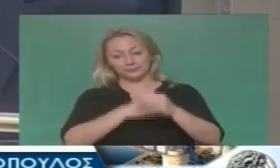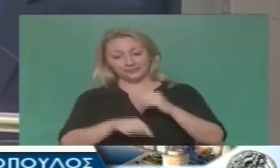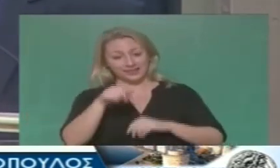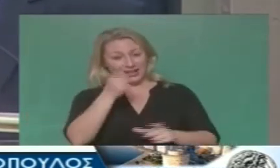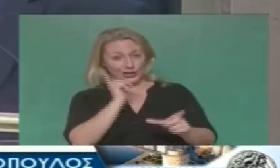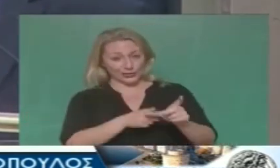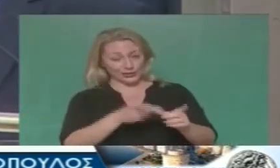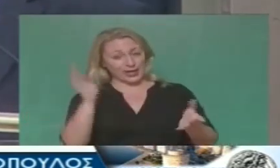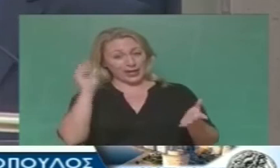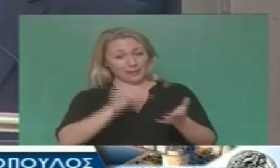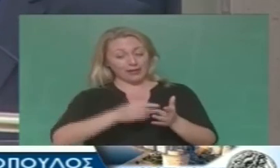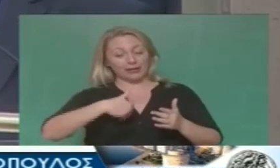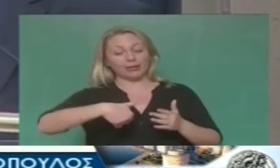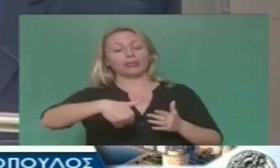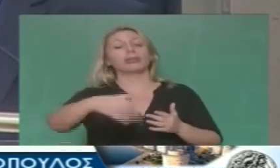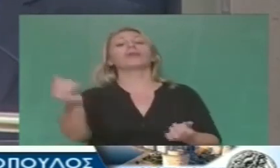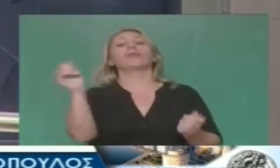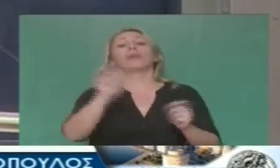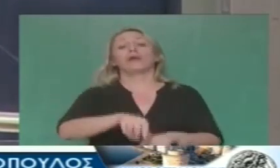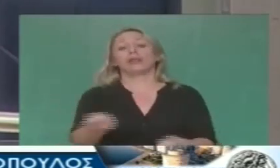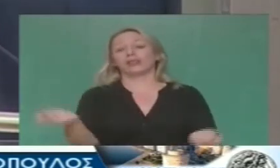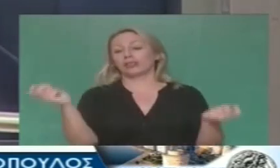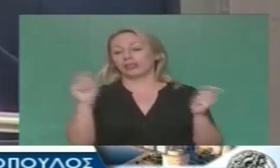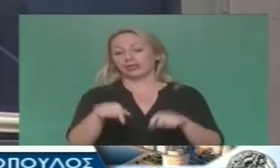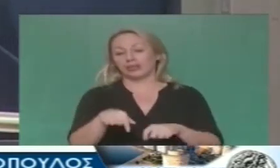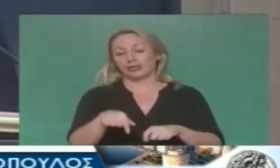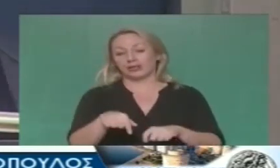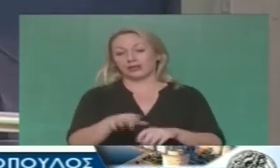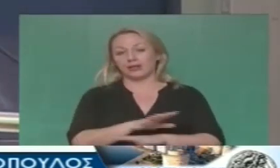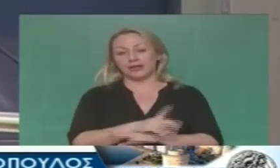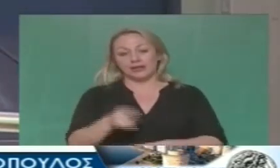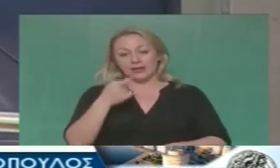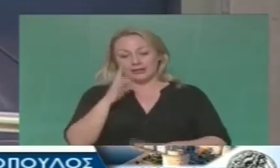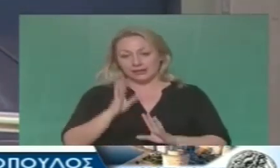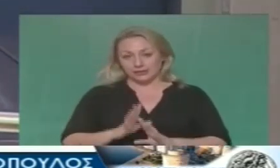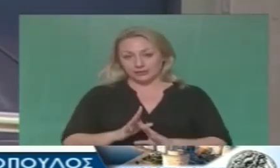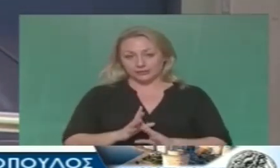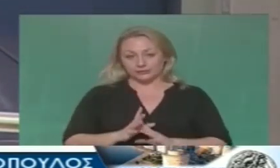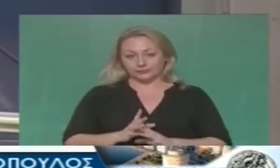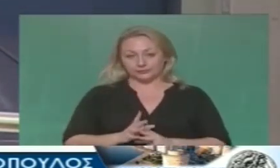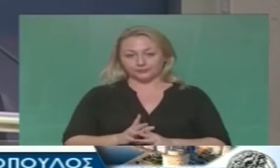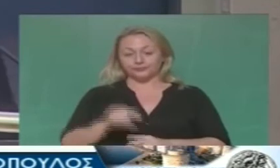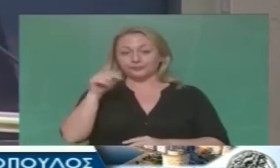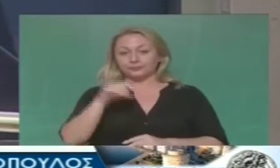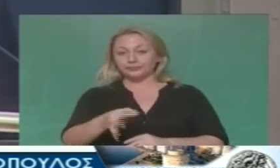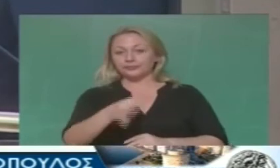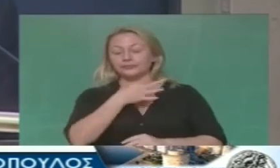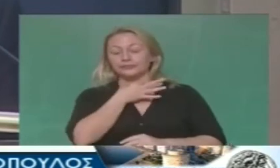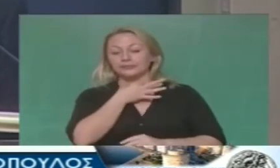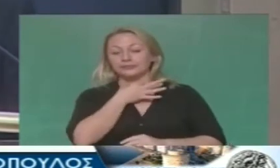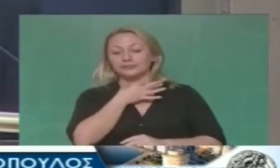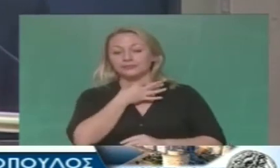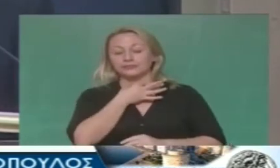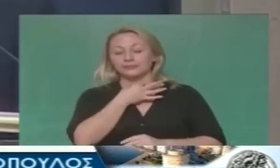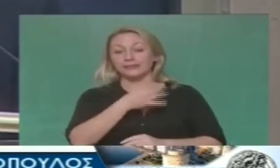ΚΚΠ για την Δευτέρα Παρουσία. Κοιτάξτε λίγο και με αυτό κλείνω. Η ανάγκη να